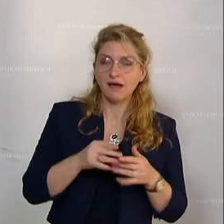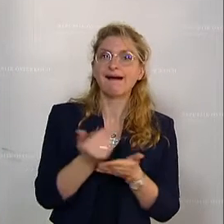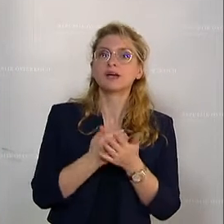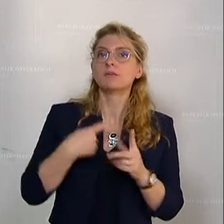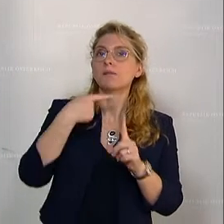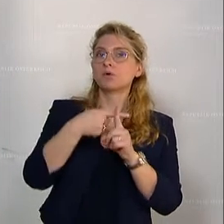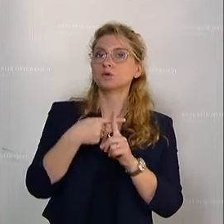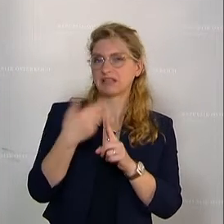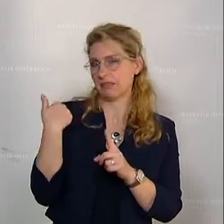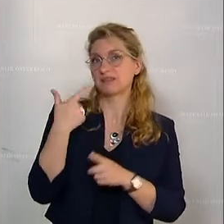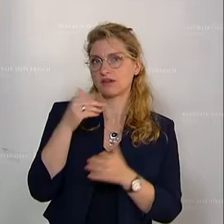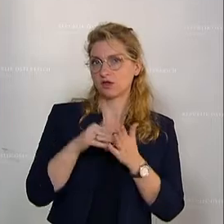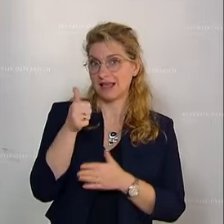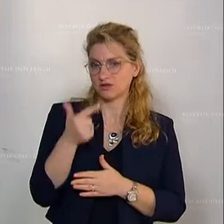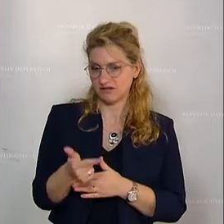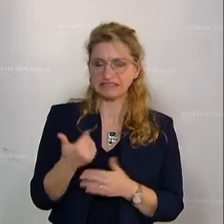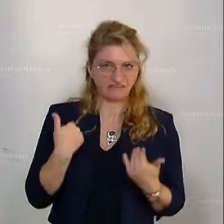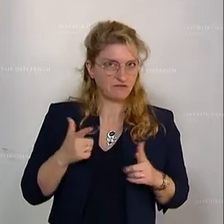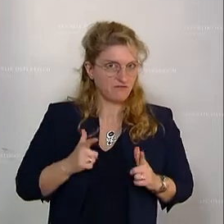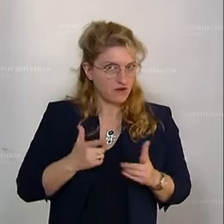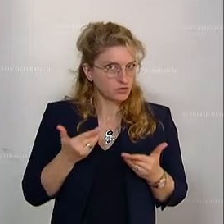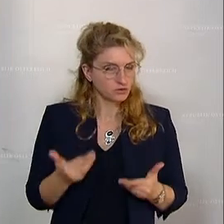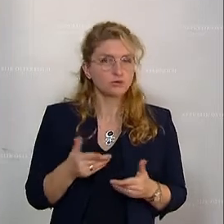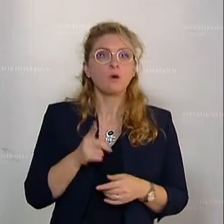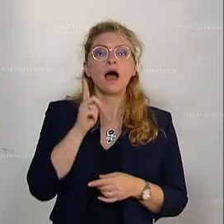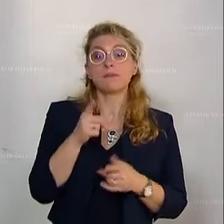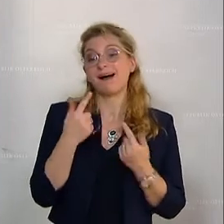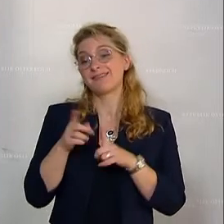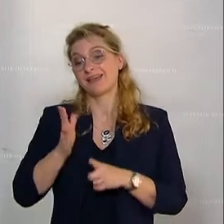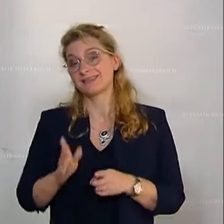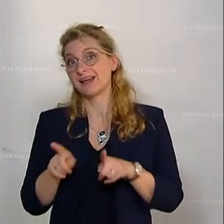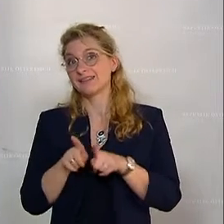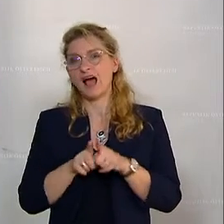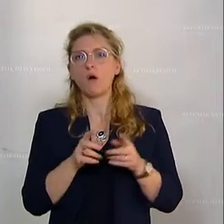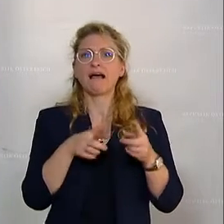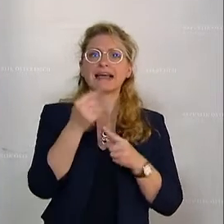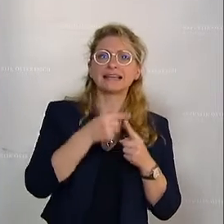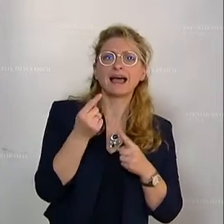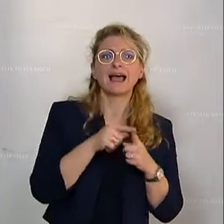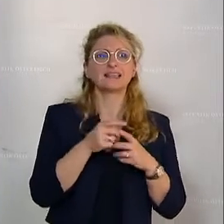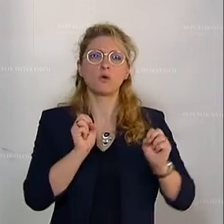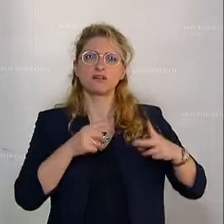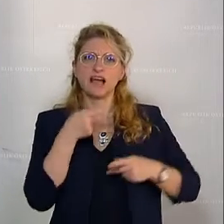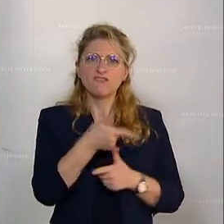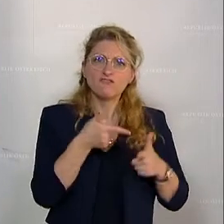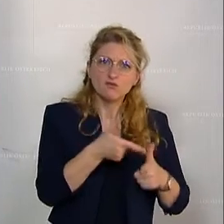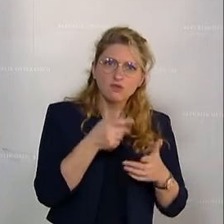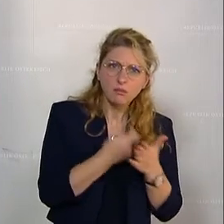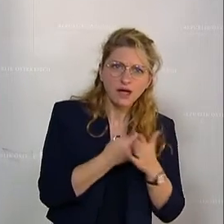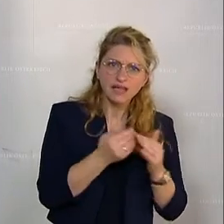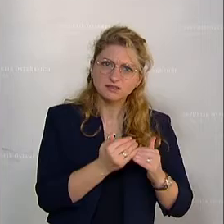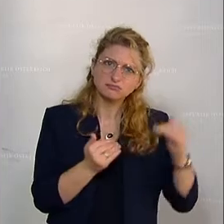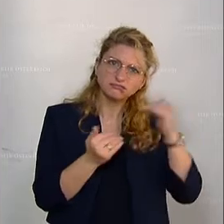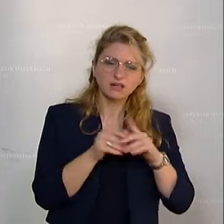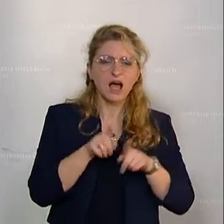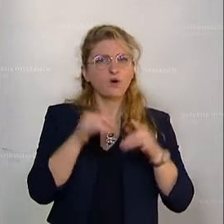2021. Das ist so zu erwarten. Aber auf der anderen Seite, durch die gestiegenen Getreide und Kraftfutterpreise, letztendlich die